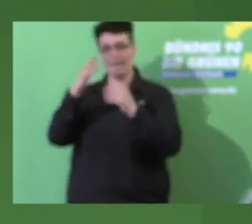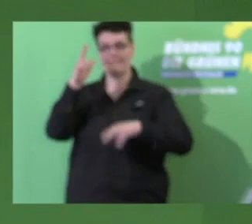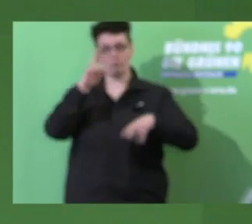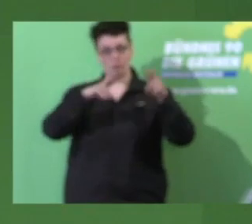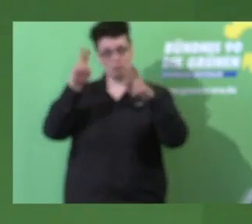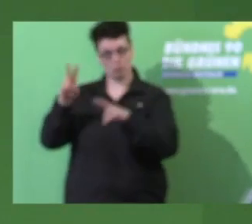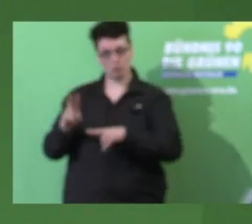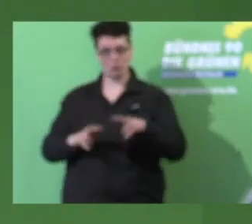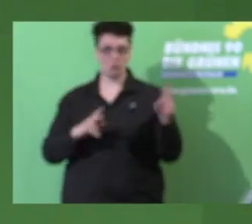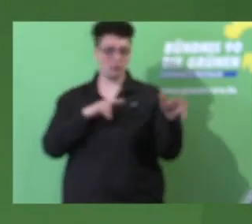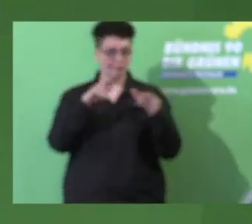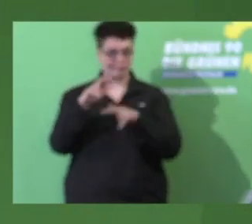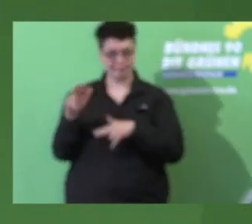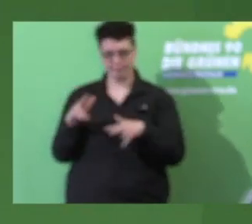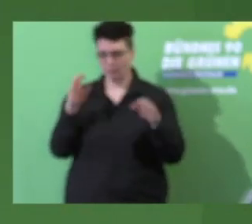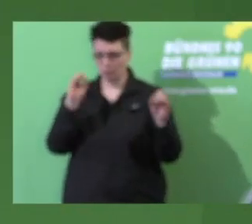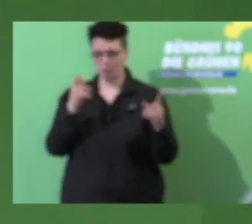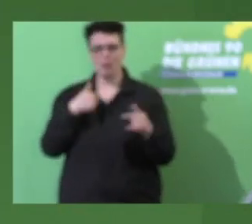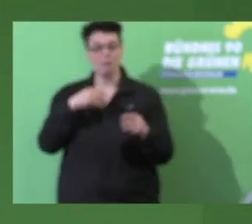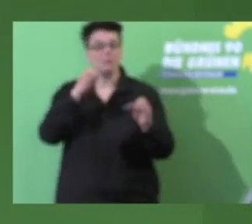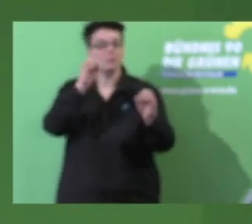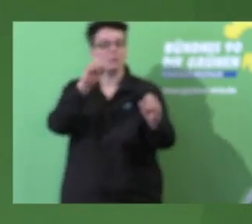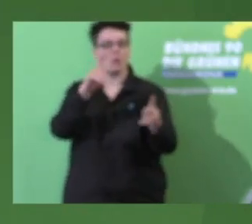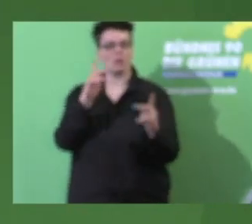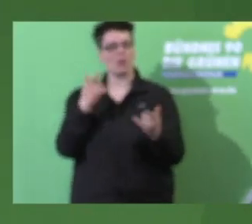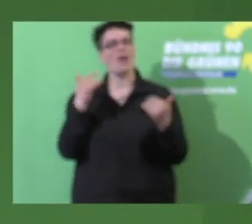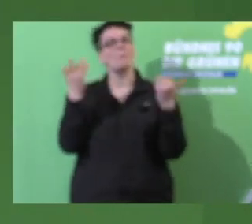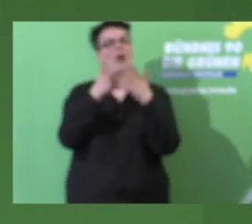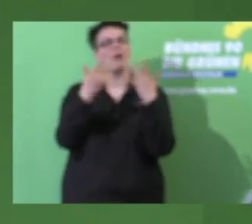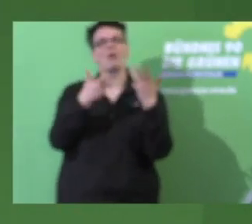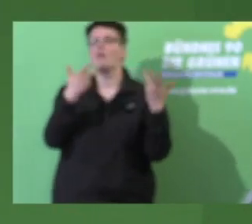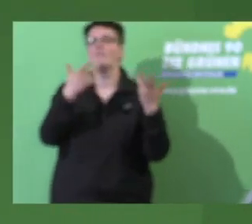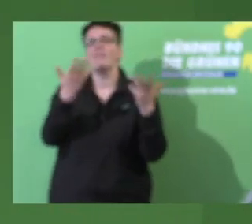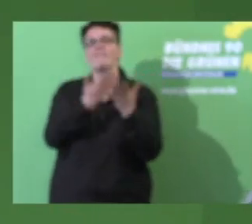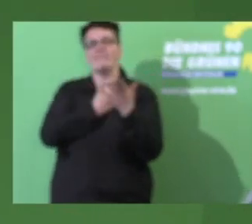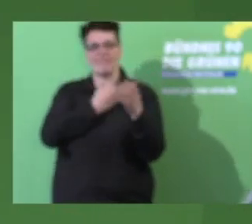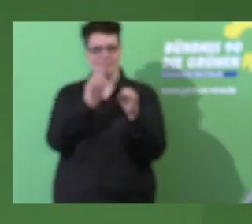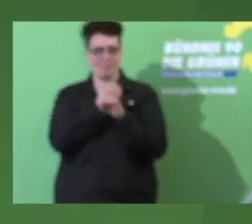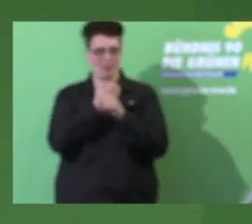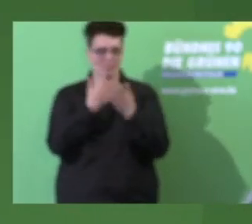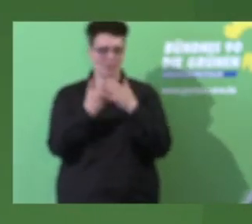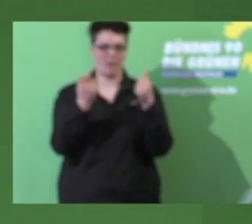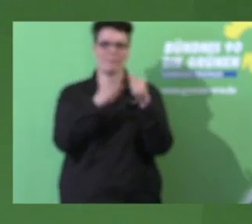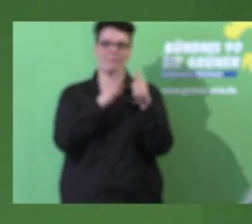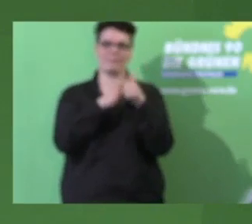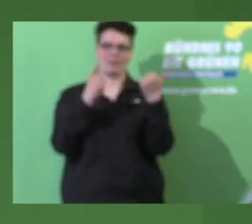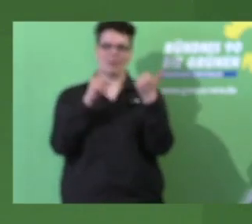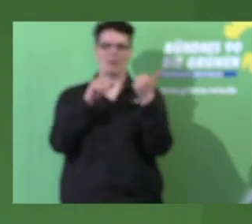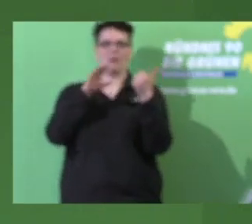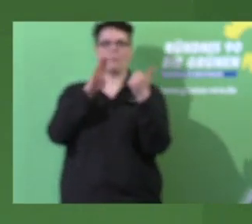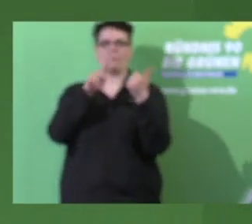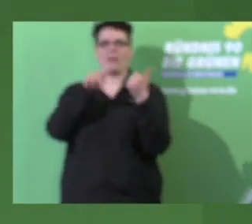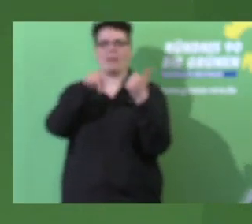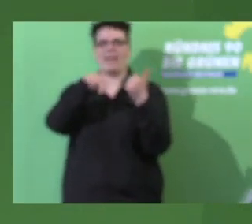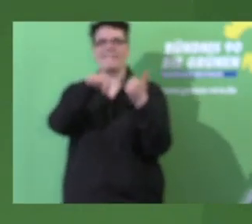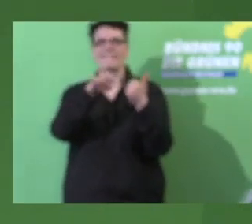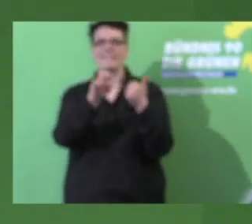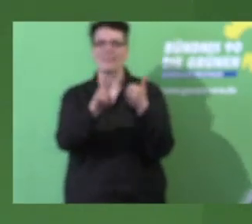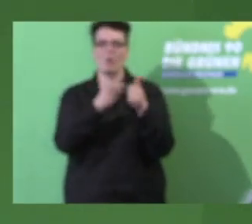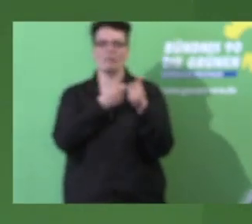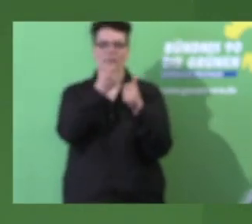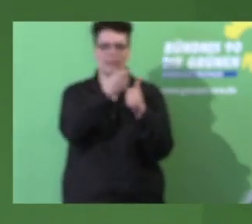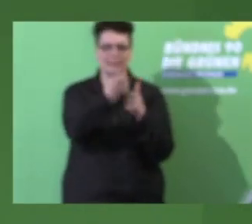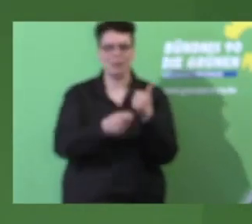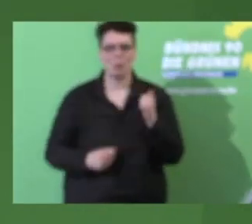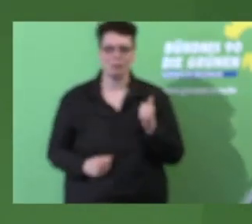zusätzlich tun? Ich gebe ein paar Stichpunkte. Stichwort ÖPNV-Finanzierung. Soll sich das Land Nordrhein-Westfalen zukünftig auch mit